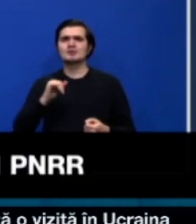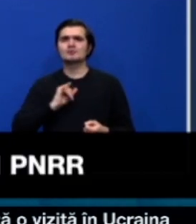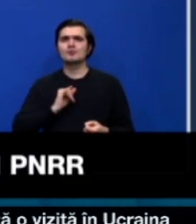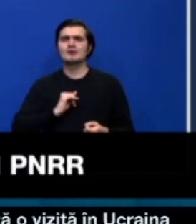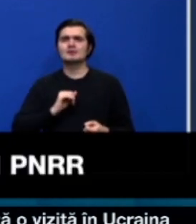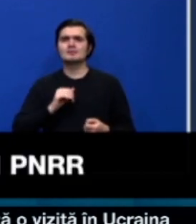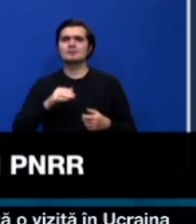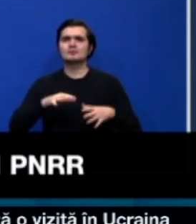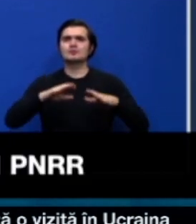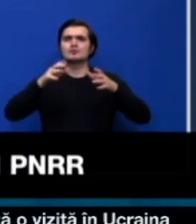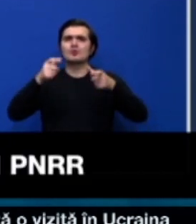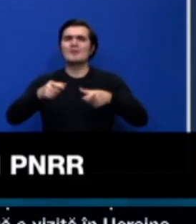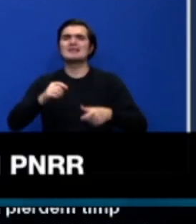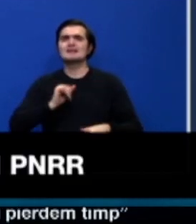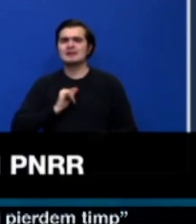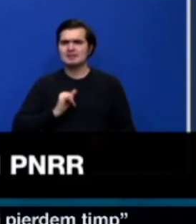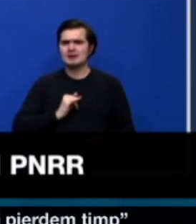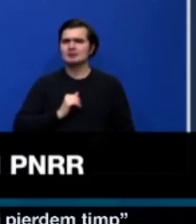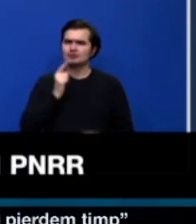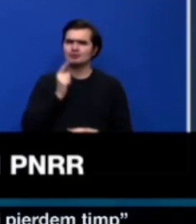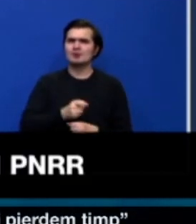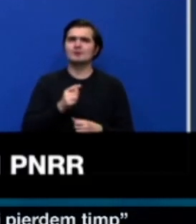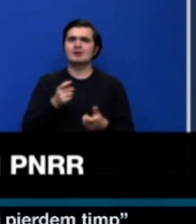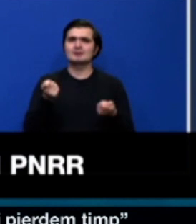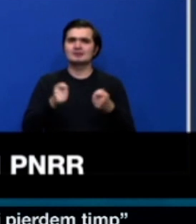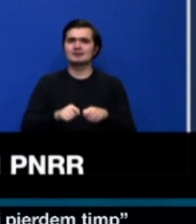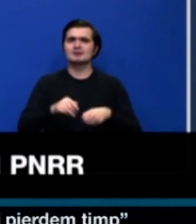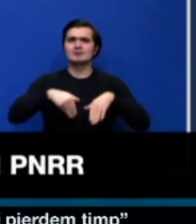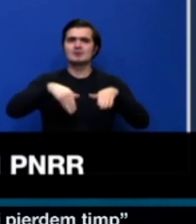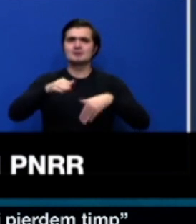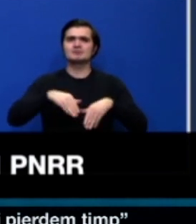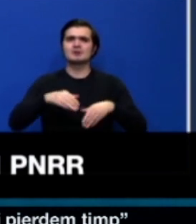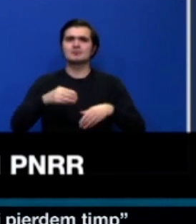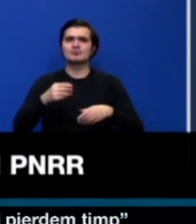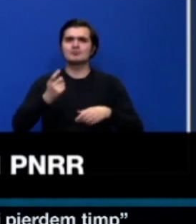pe care l-a avut de închis Ministerul Investițiilor și Proiectele Europene.